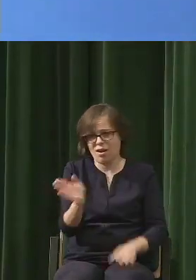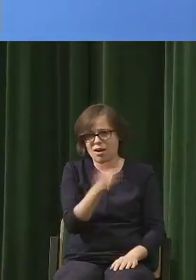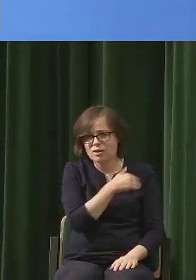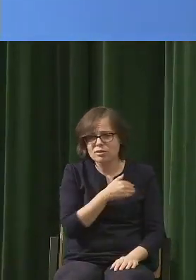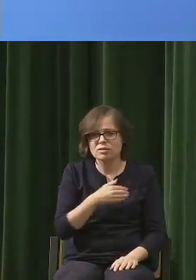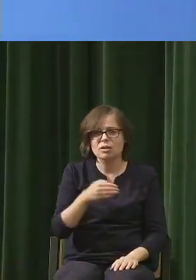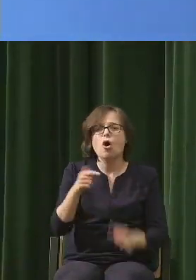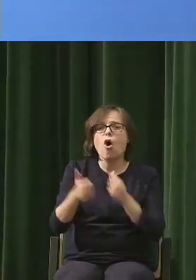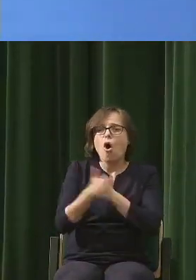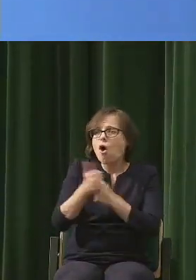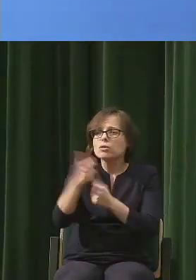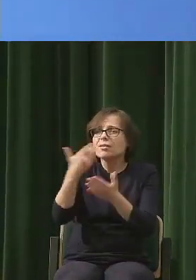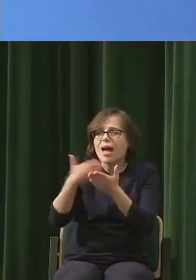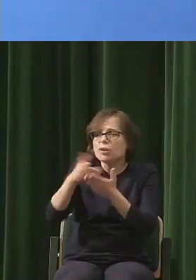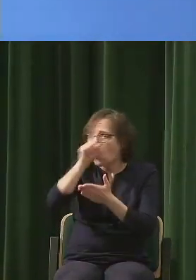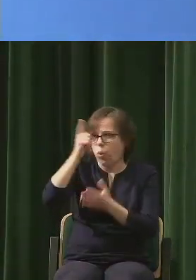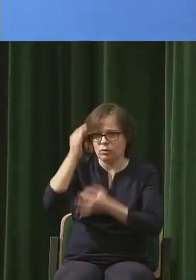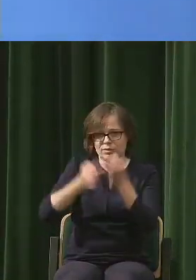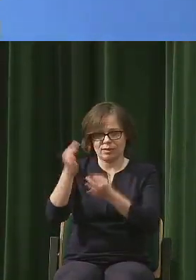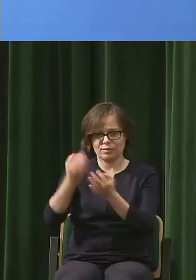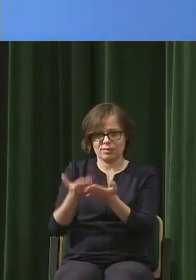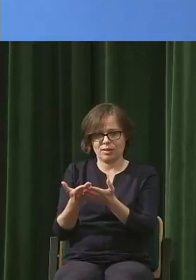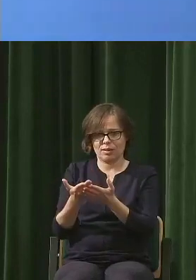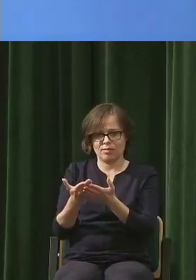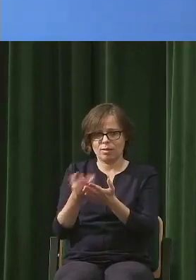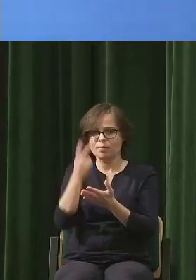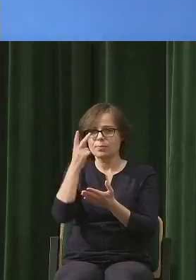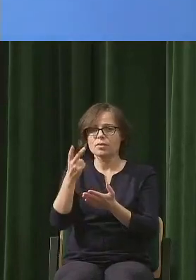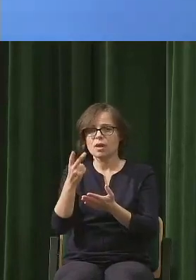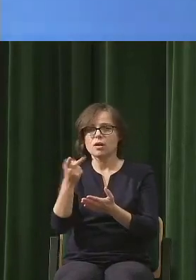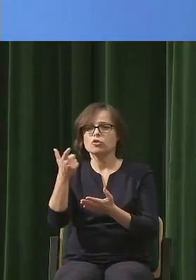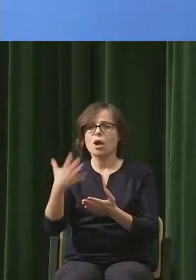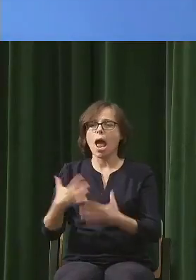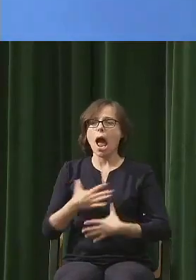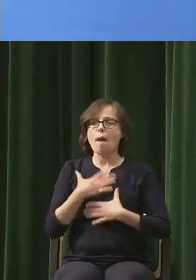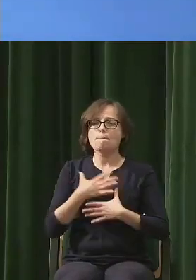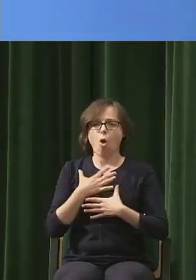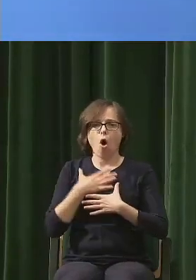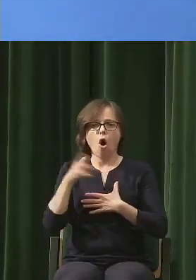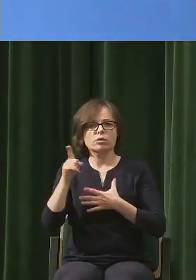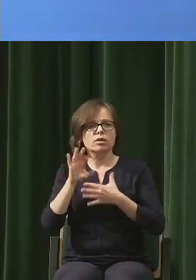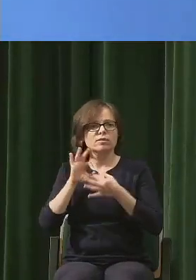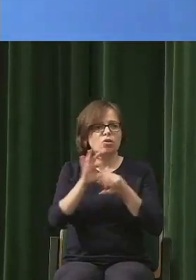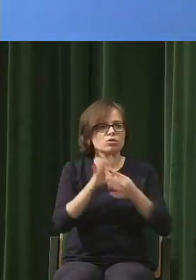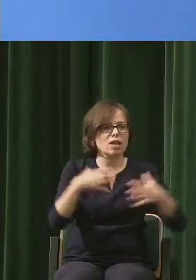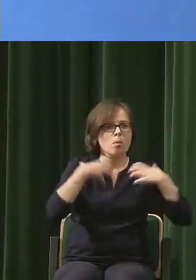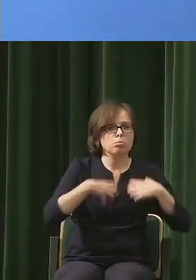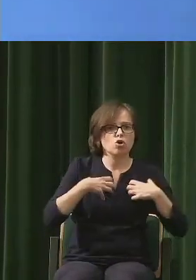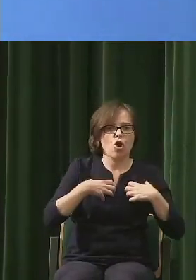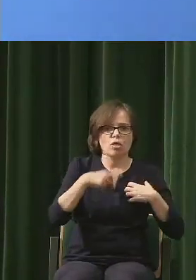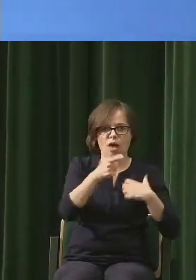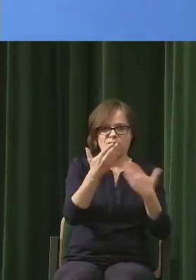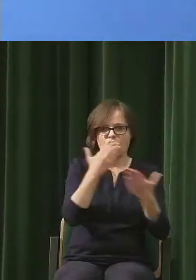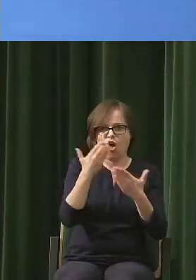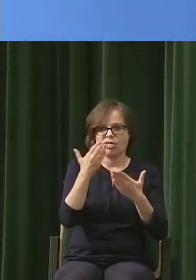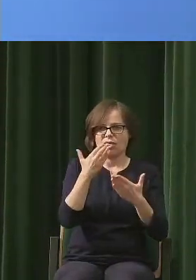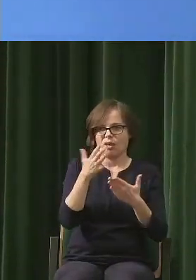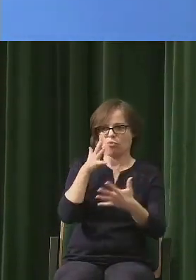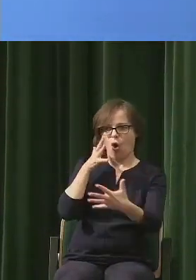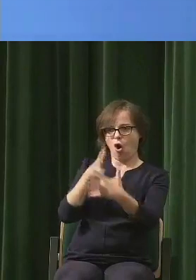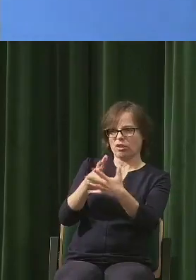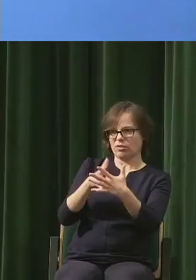zastanawiają, jakby, że ta przestrzeń emocjonalna w stosunku do natury jest czymś, jakimś dziwnym.